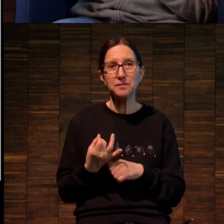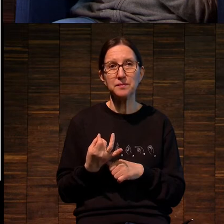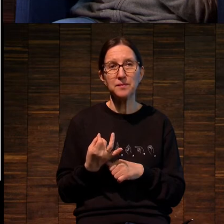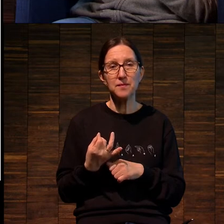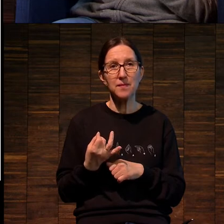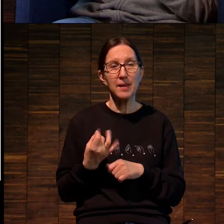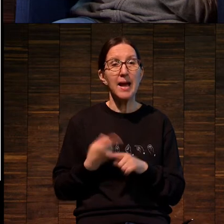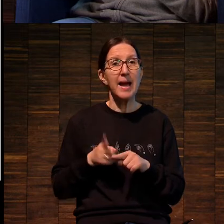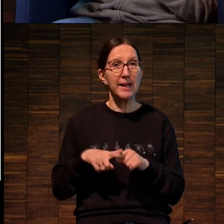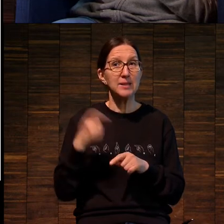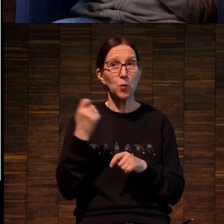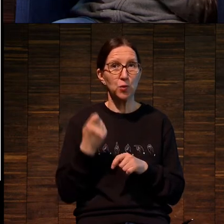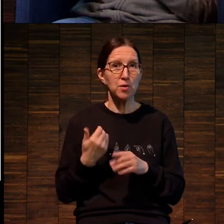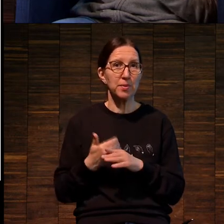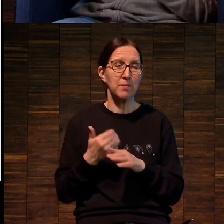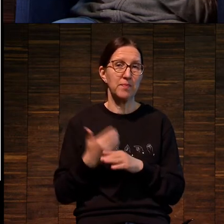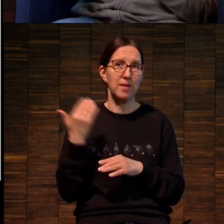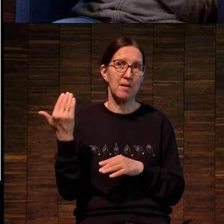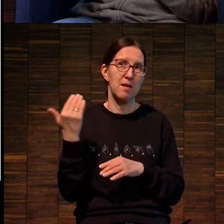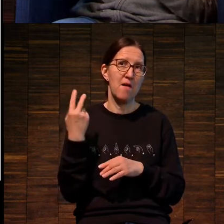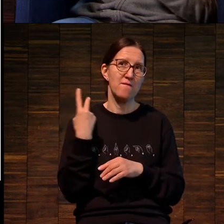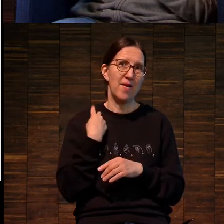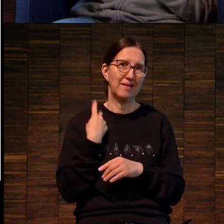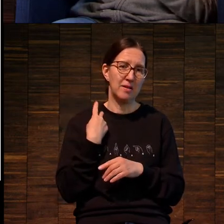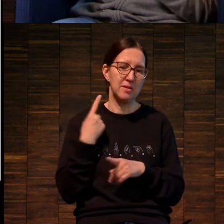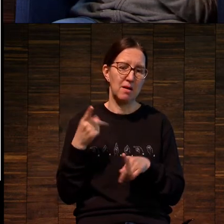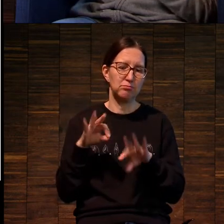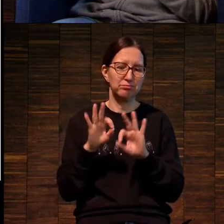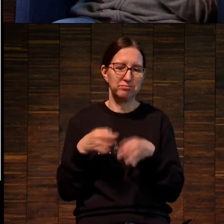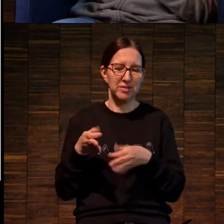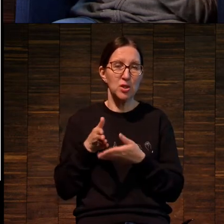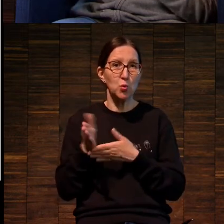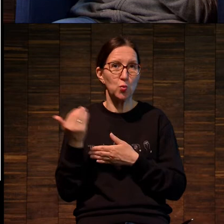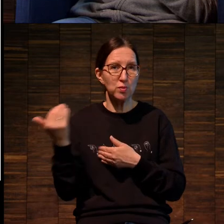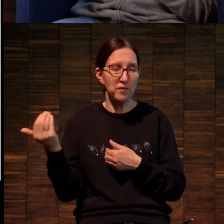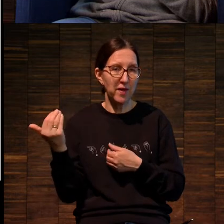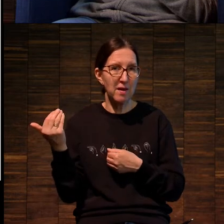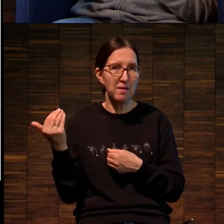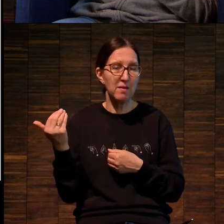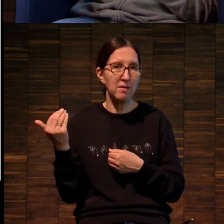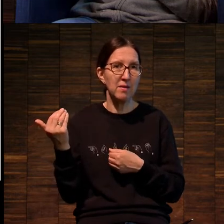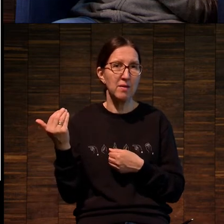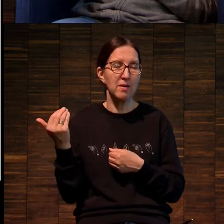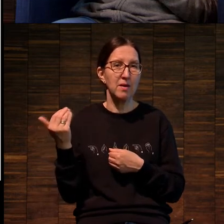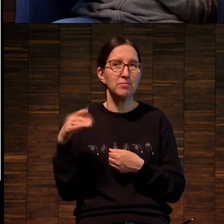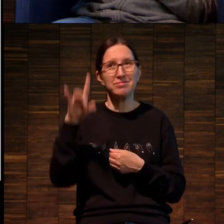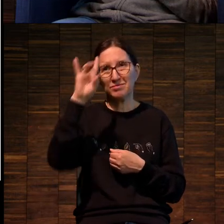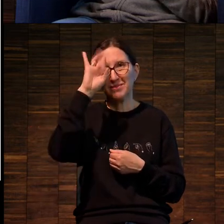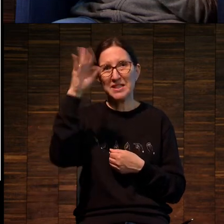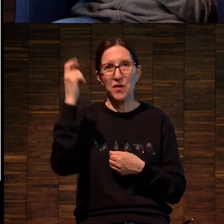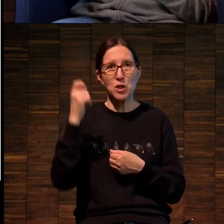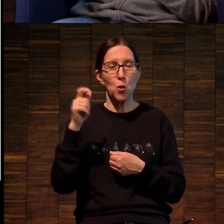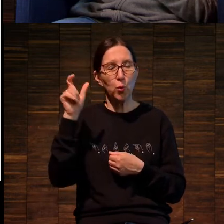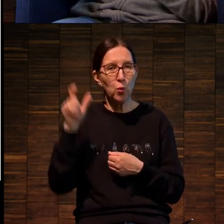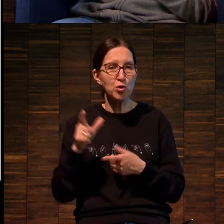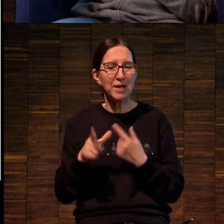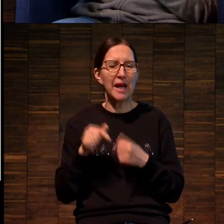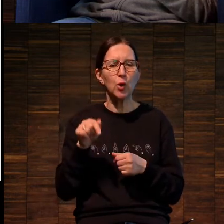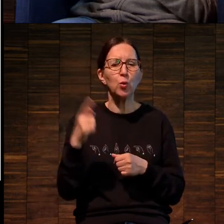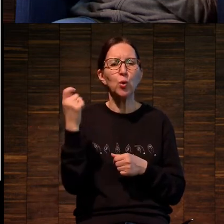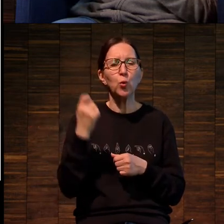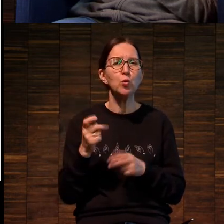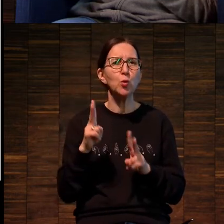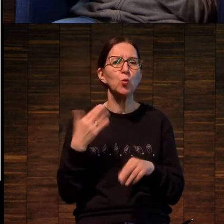То, что в английском established artist, то есть известный художник или тот